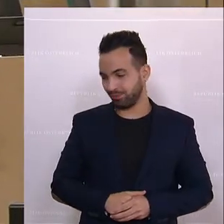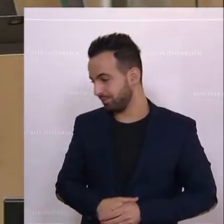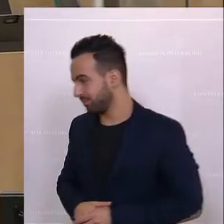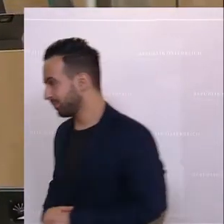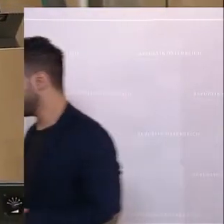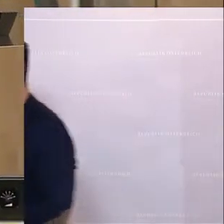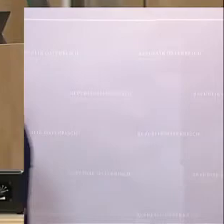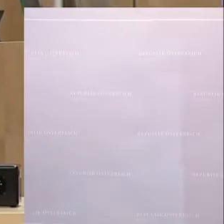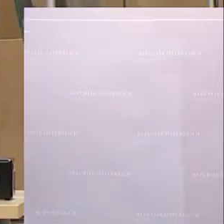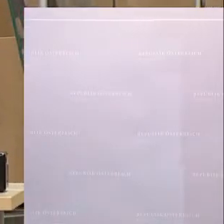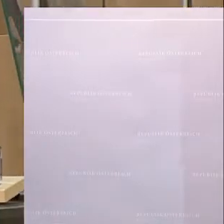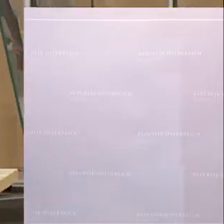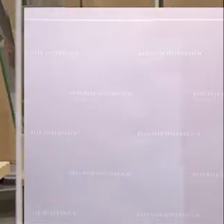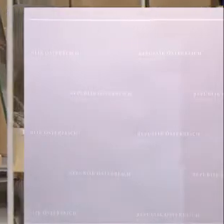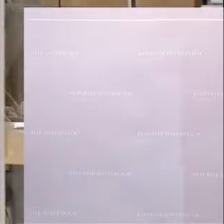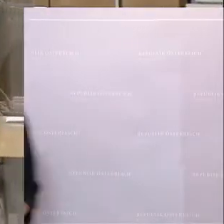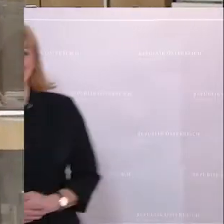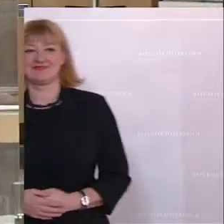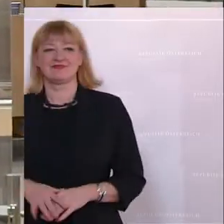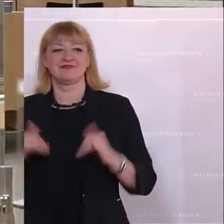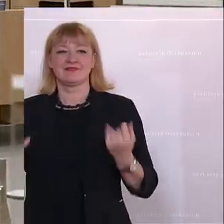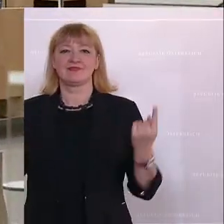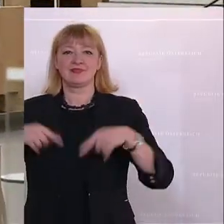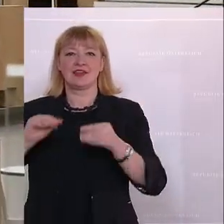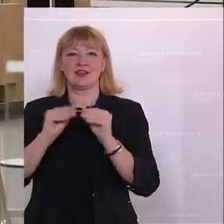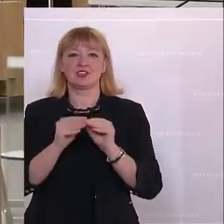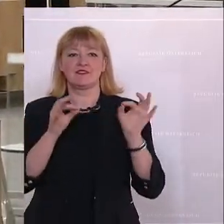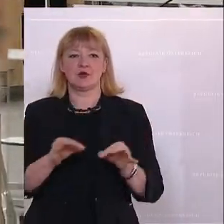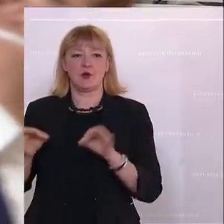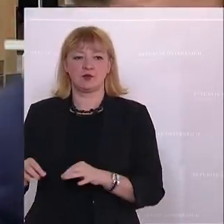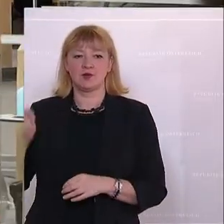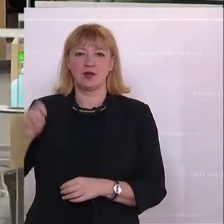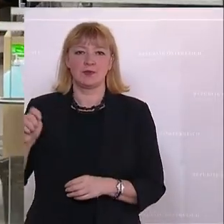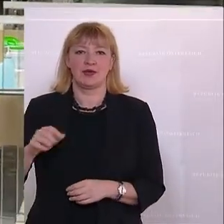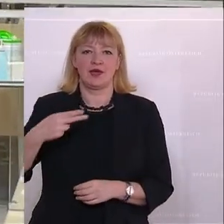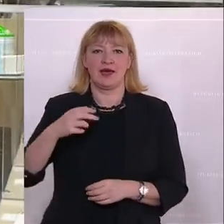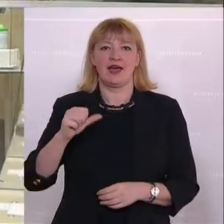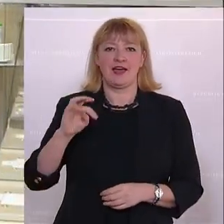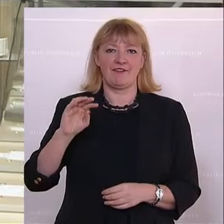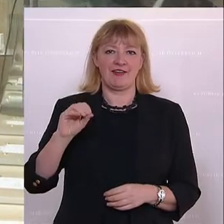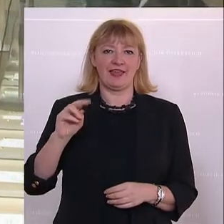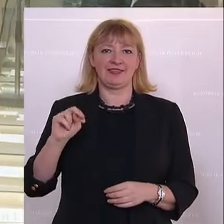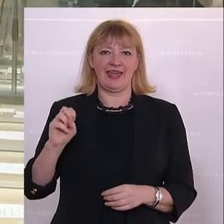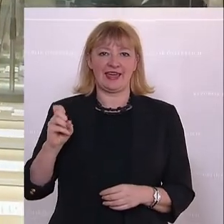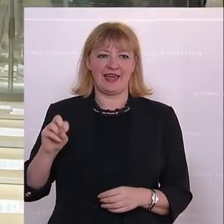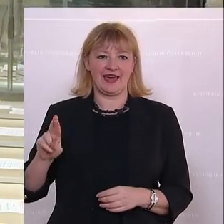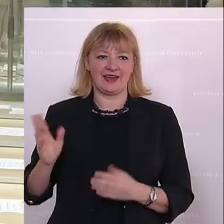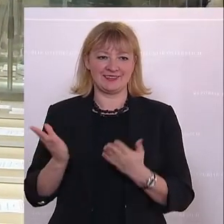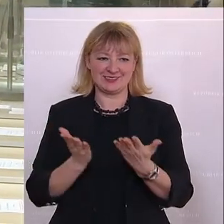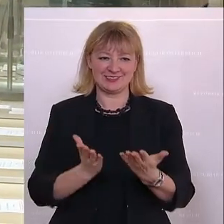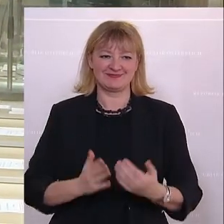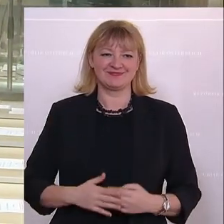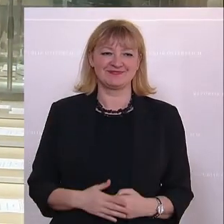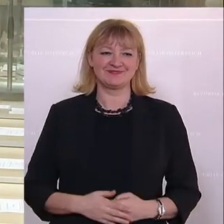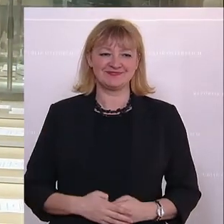Der vorliegende Gesetzesentwurf sei ein Rahmengesetz, betont Werner Sachsinger von der ÖVP im Zivilberuf.